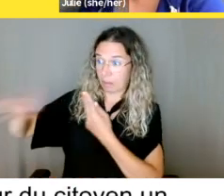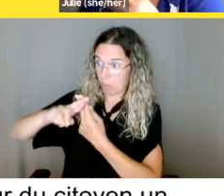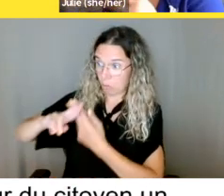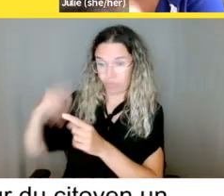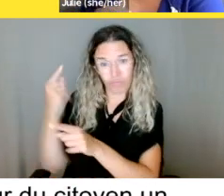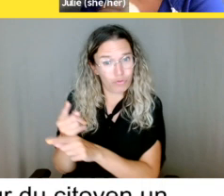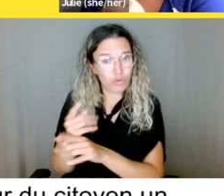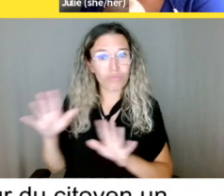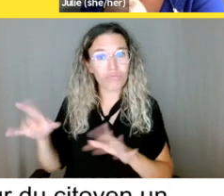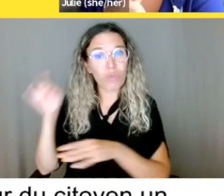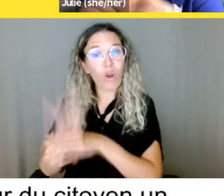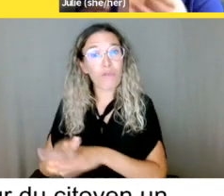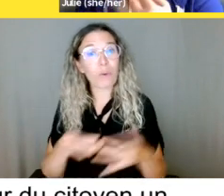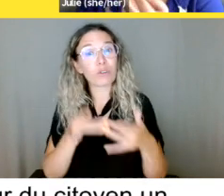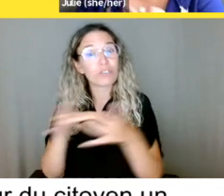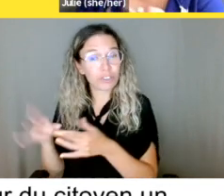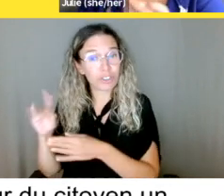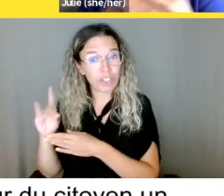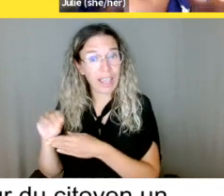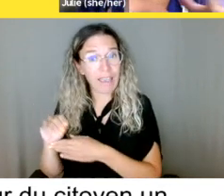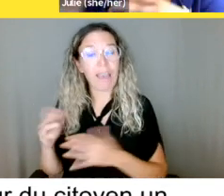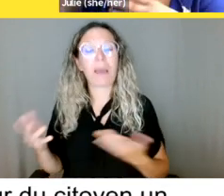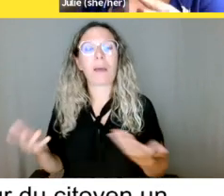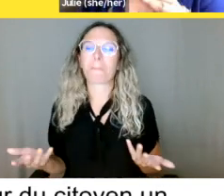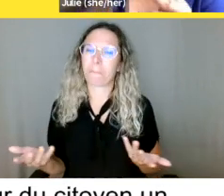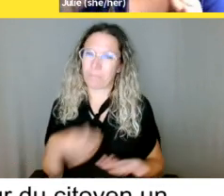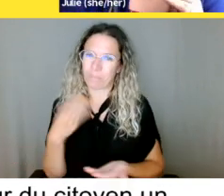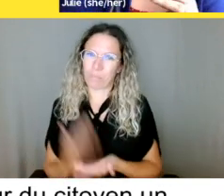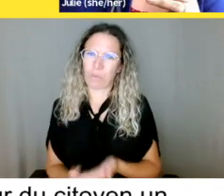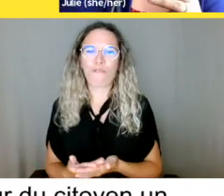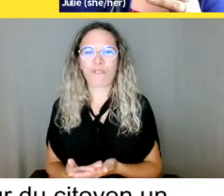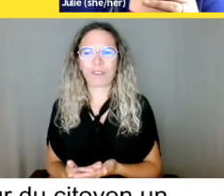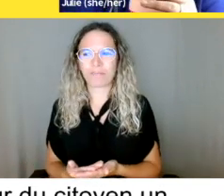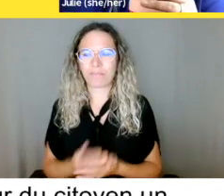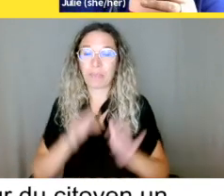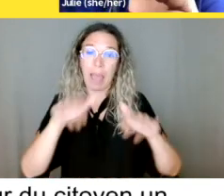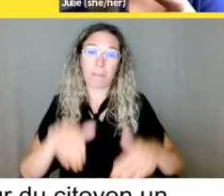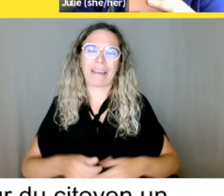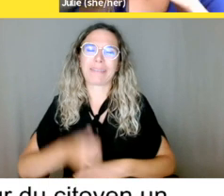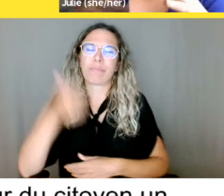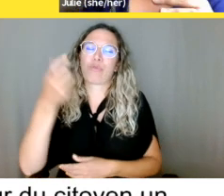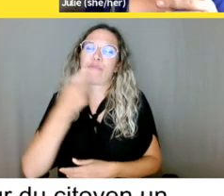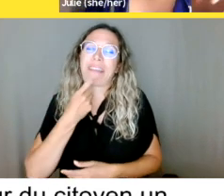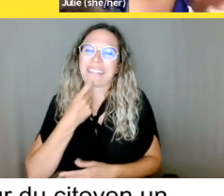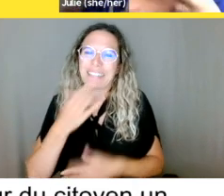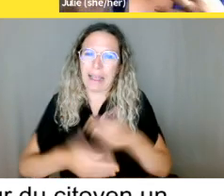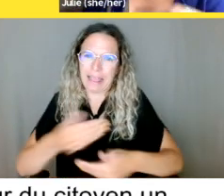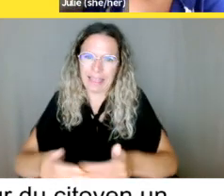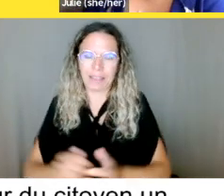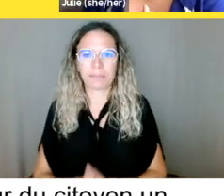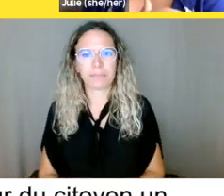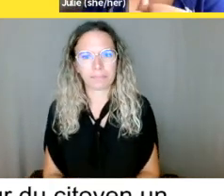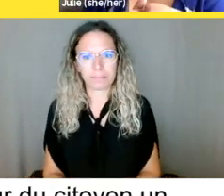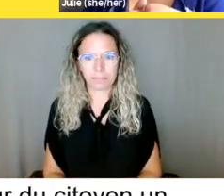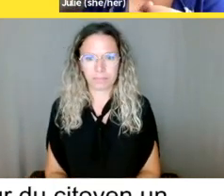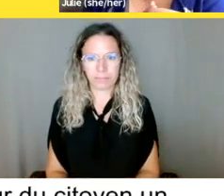chose beaucoup plus facile. Donc, vous pouvez déposer ces plaintes-là et par après,'est la commission